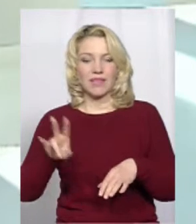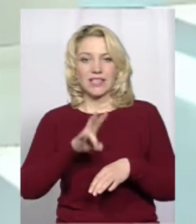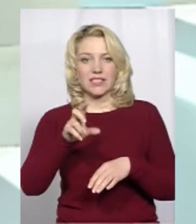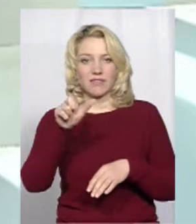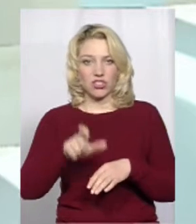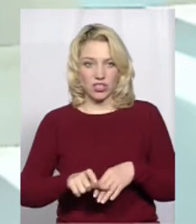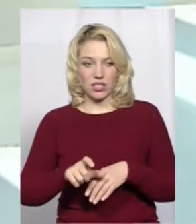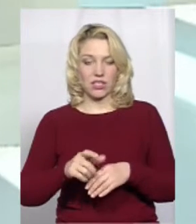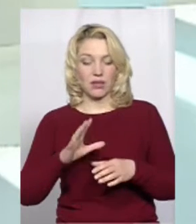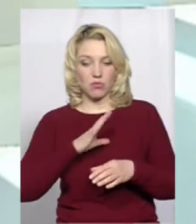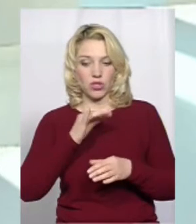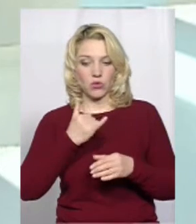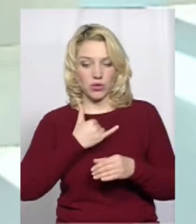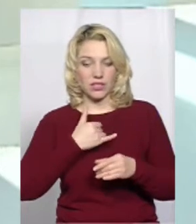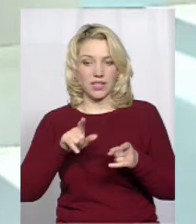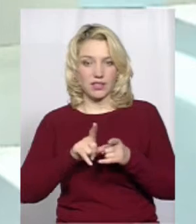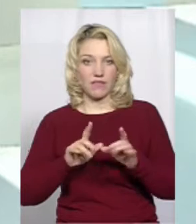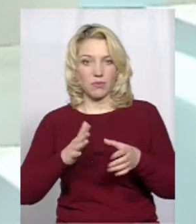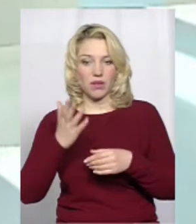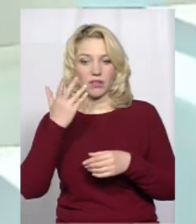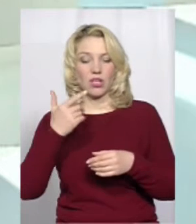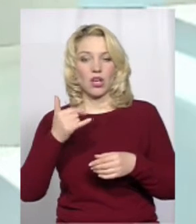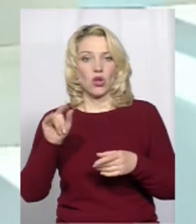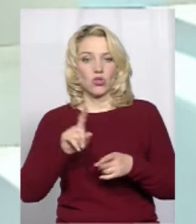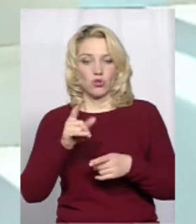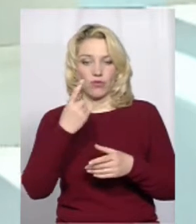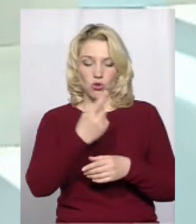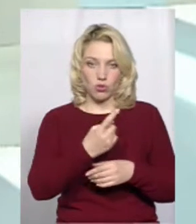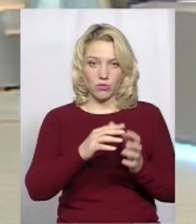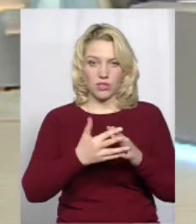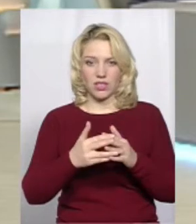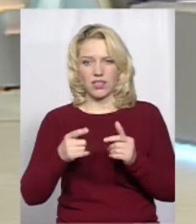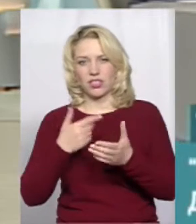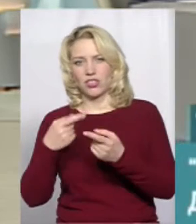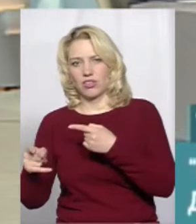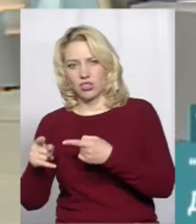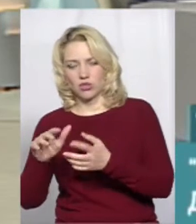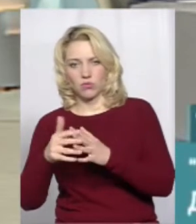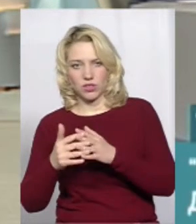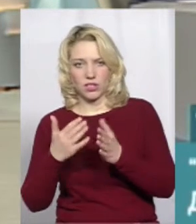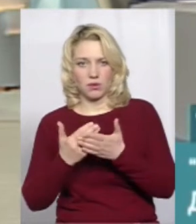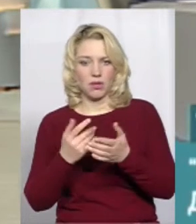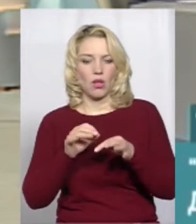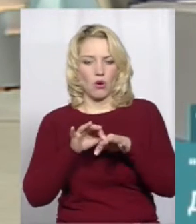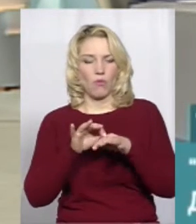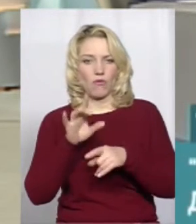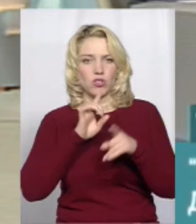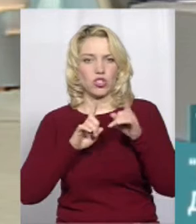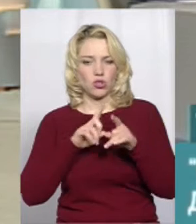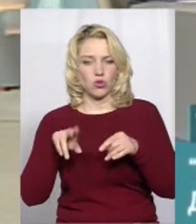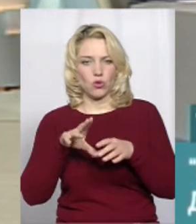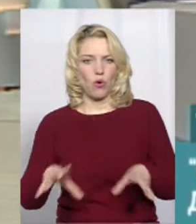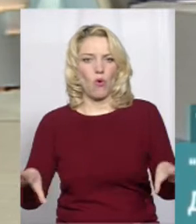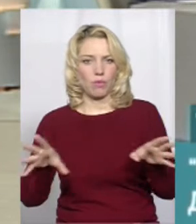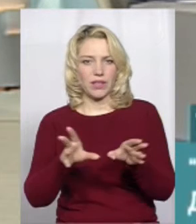І були такі випадки в нас в єпархії, що в одному селі чи в іншому селі проводили оці зібрання щодо об